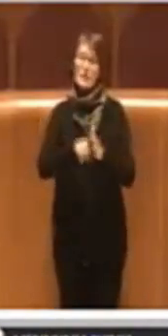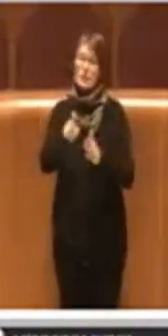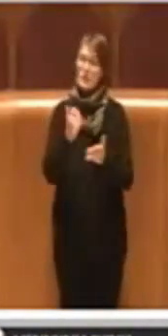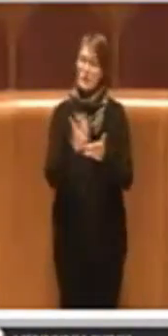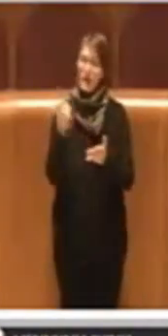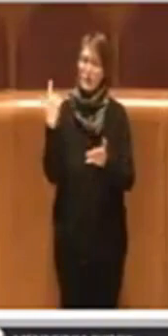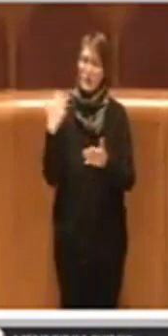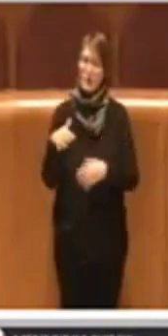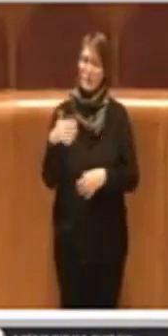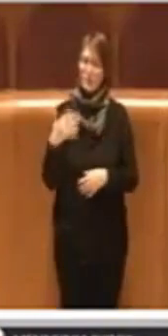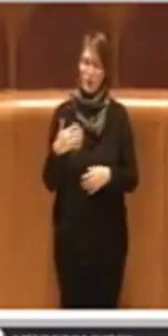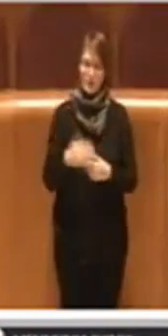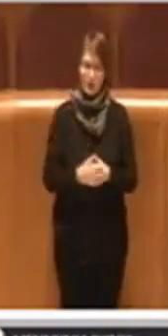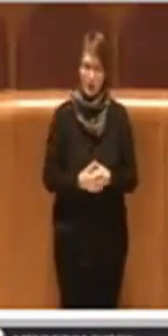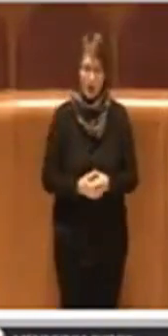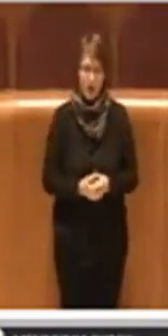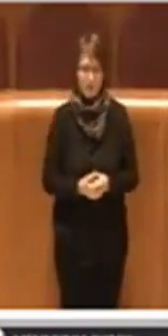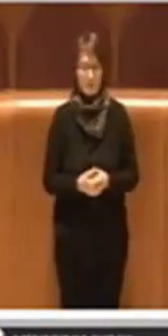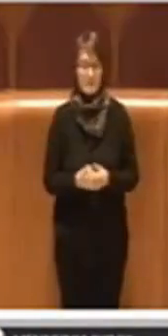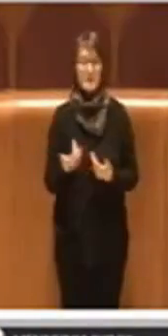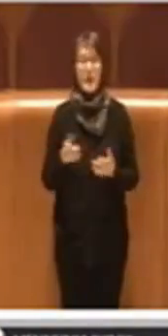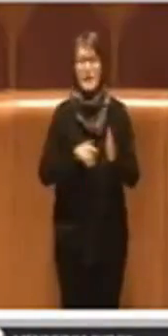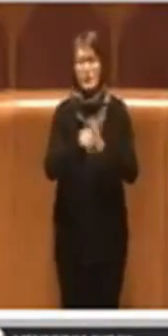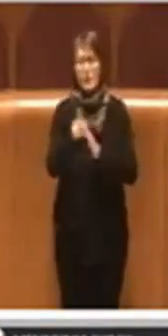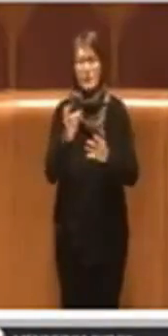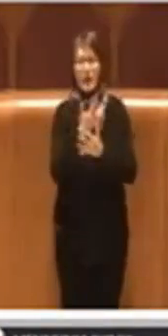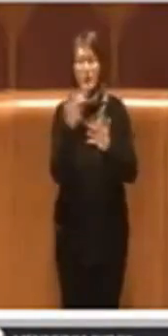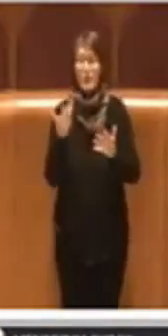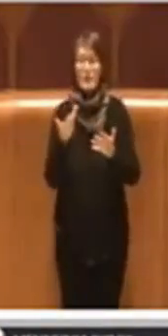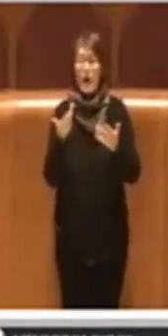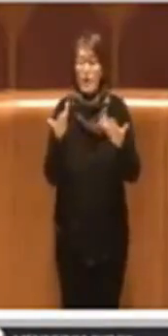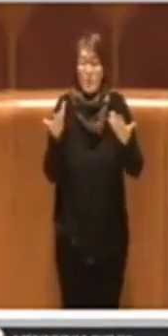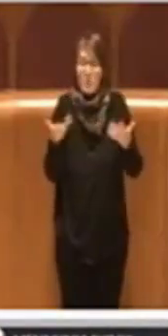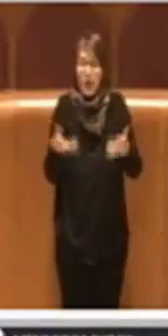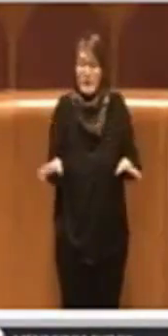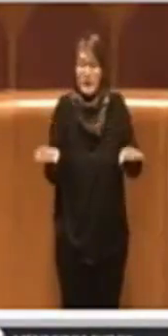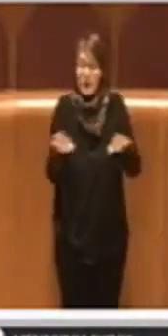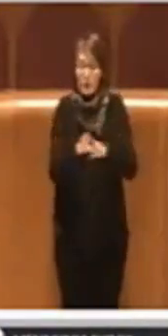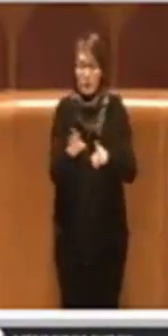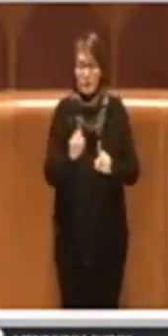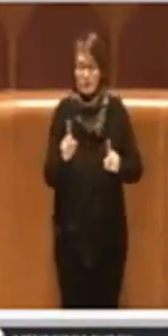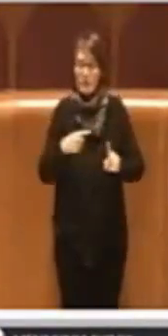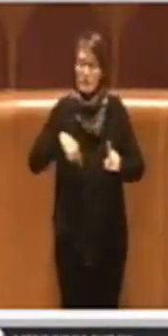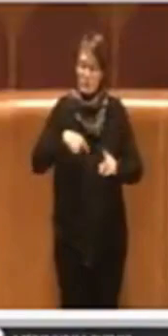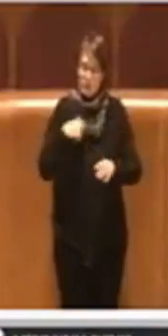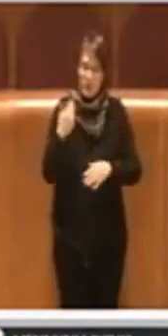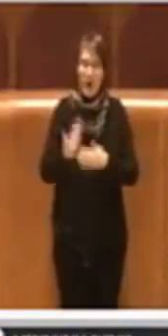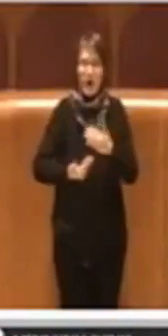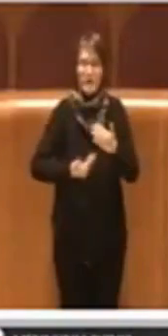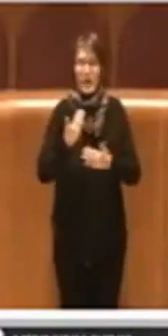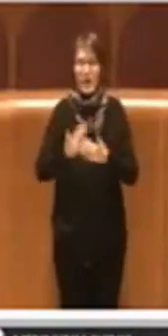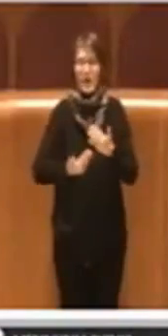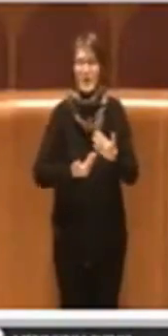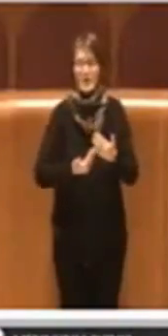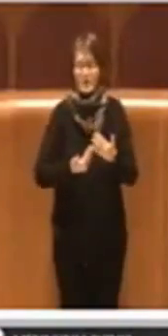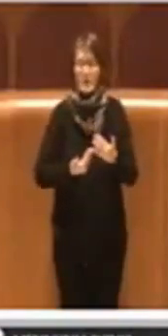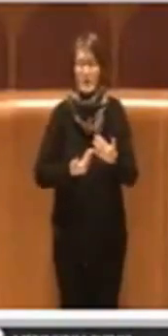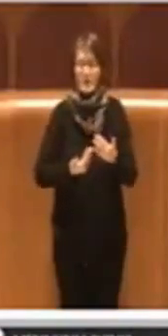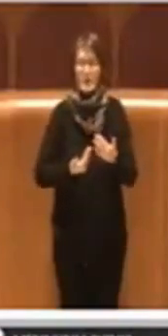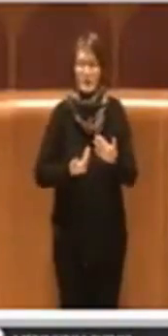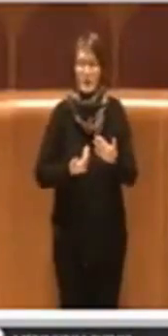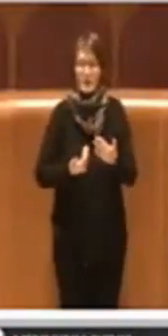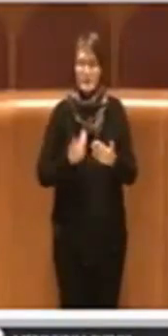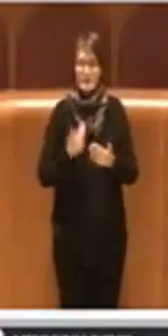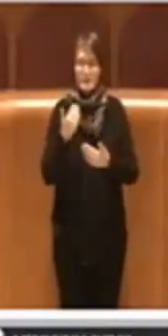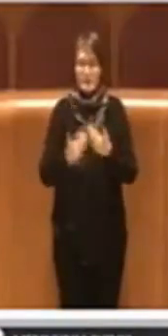non si ferma qui, proseguiremo nelle sedi opportuni con